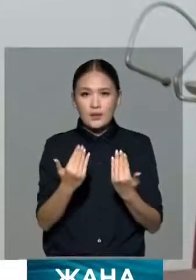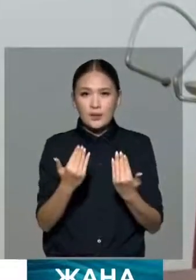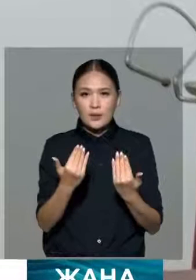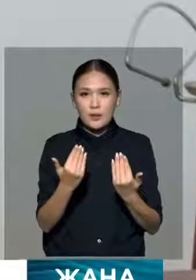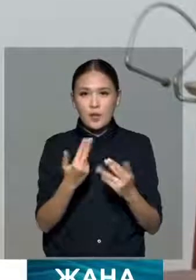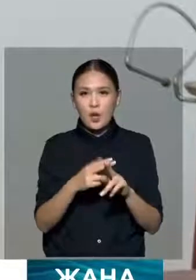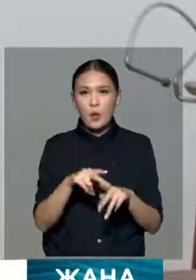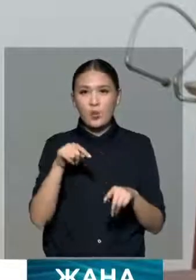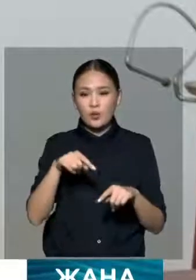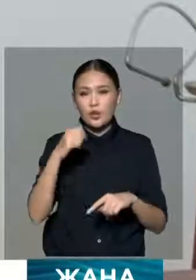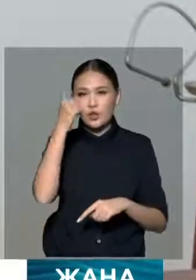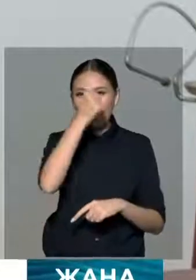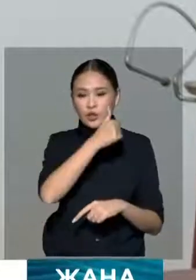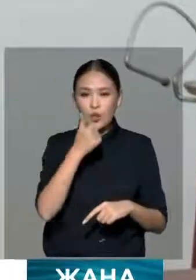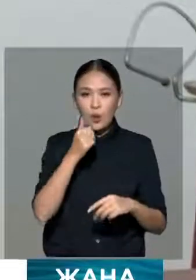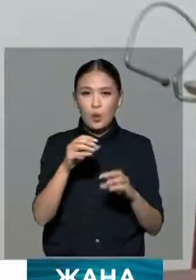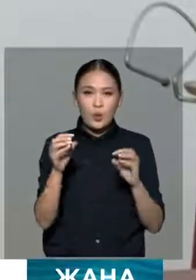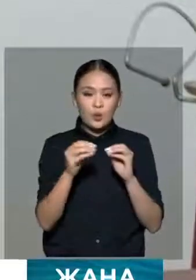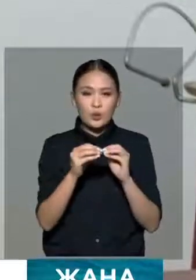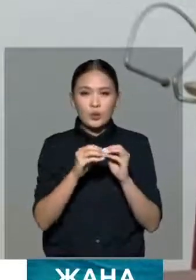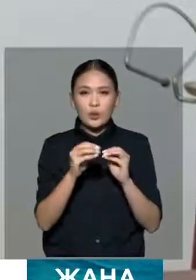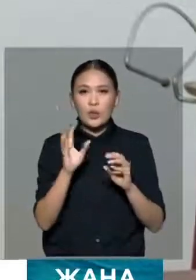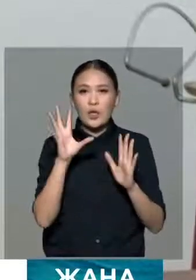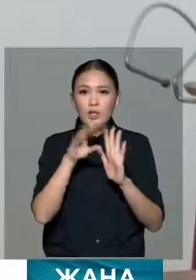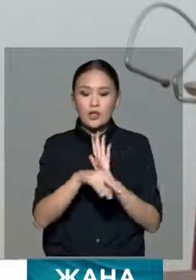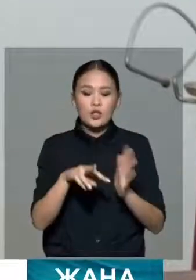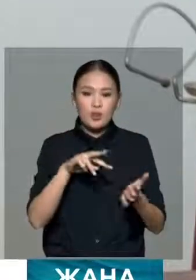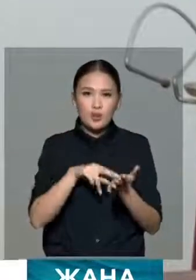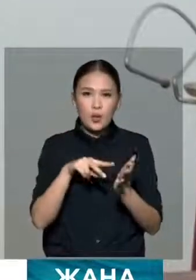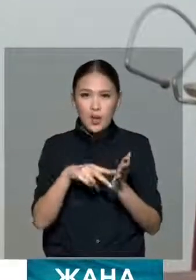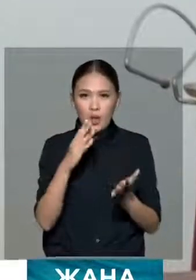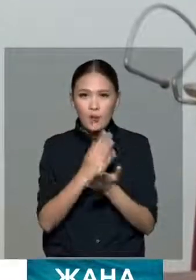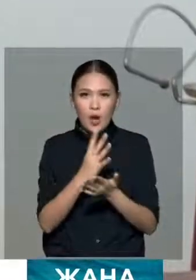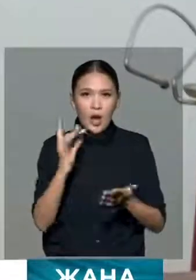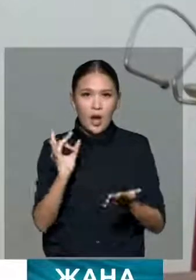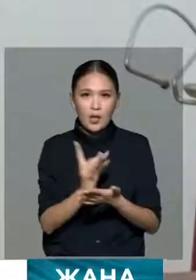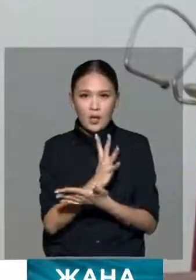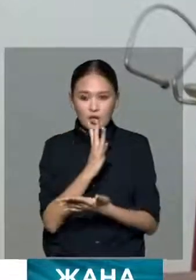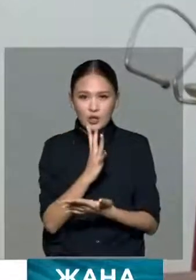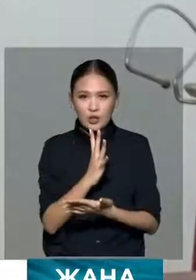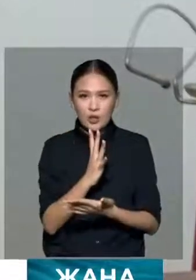өзімізден жерліктің өзімізден жерліктің бағытында